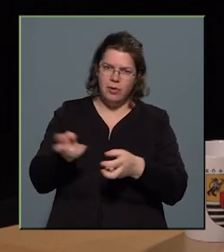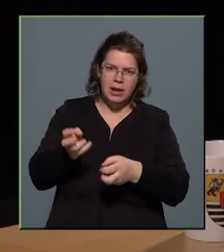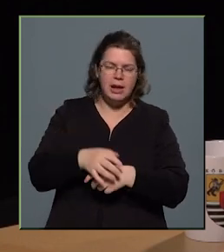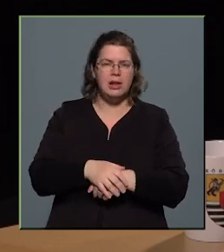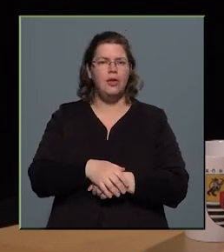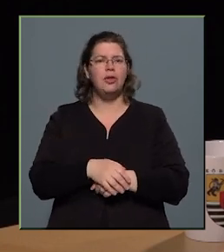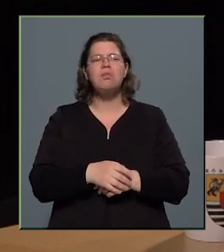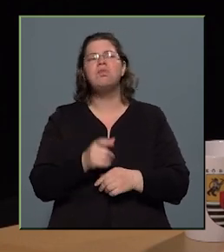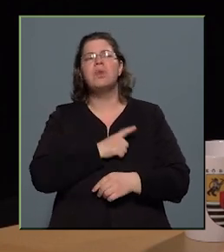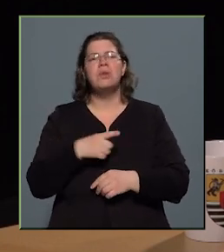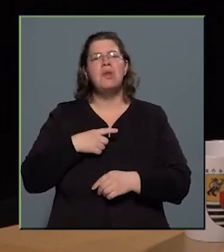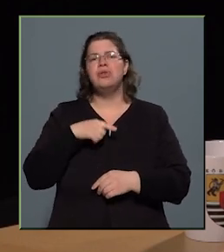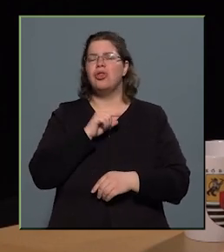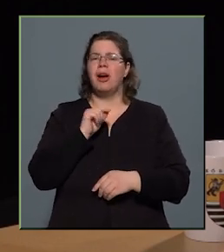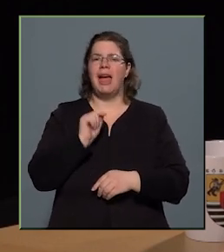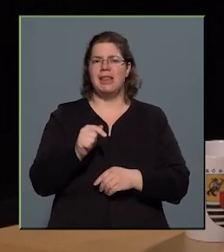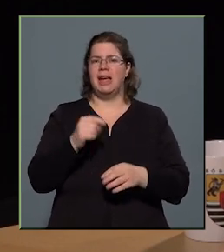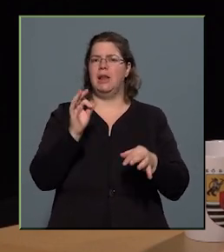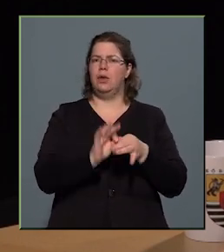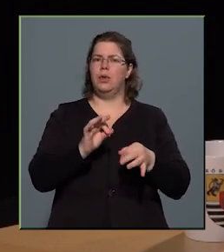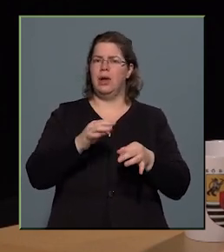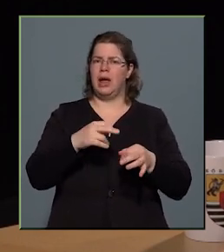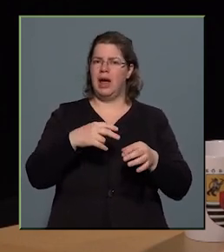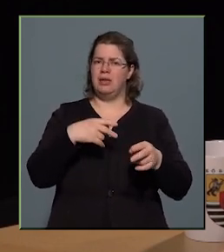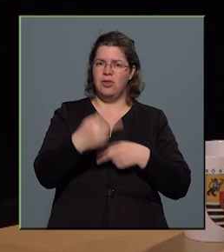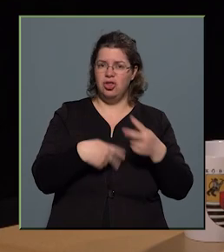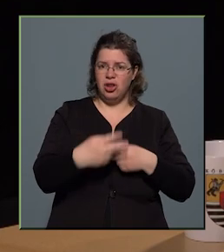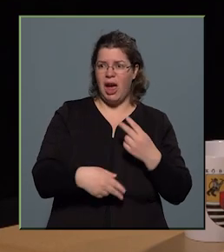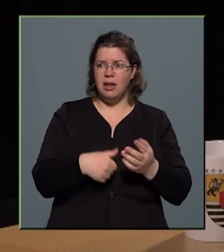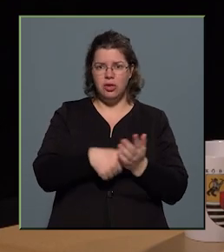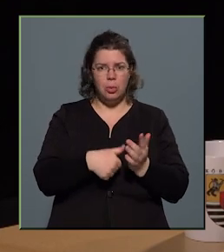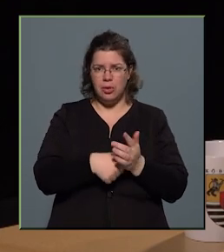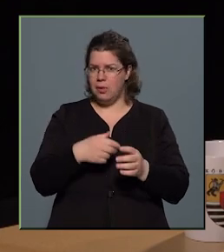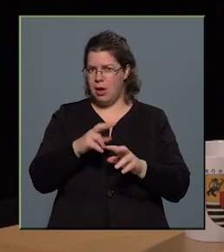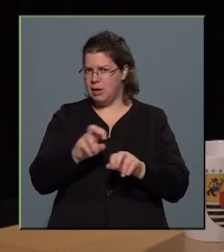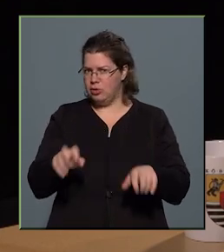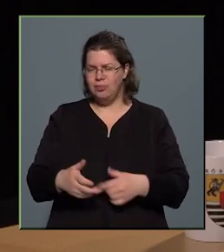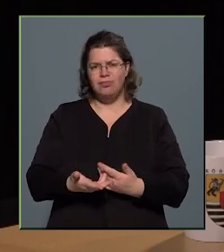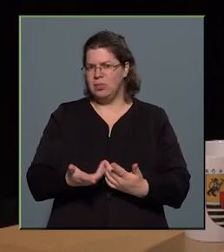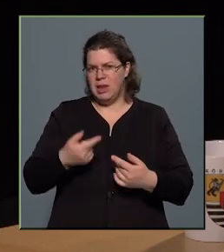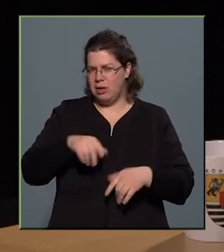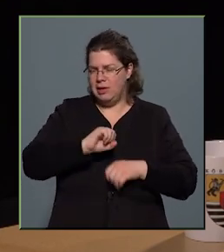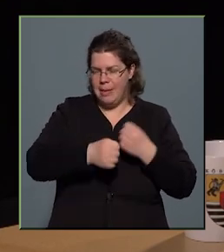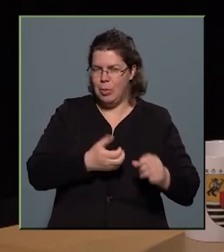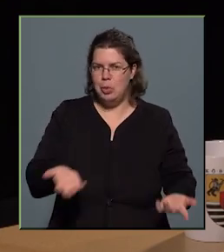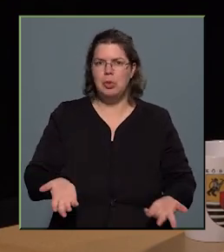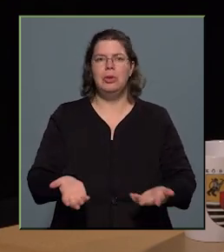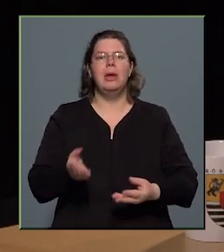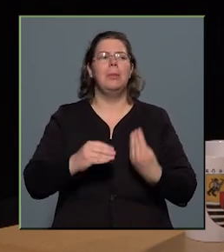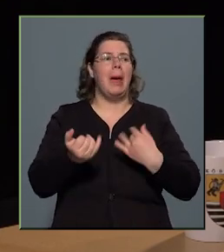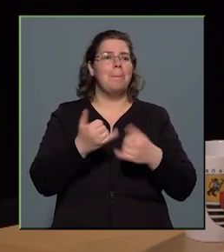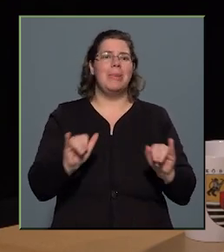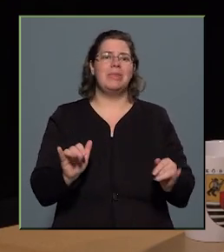Az, hogy csak ezeket az ügyeket vizsgálja, nyomozza, derítse föl, ez nálunk ugye nem működik, hiszen minden